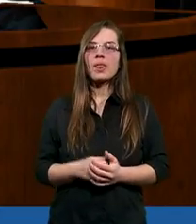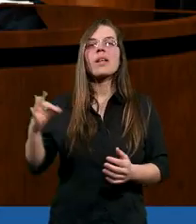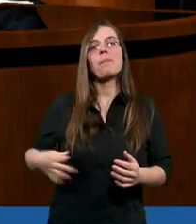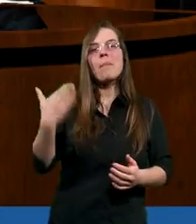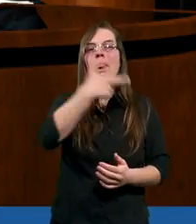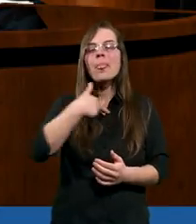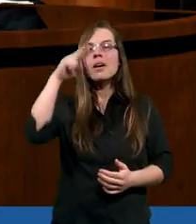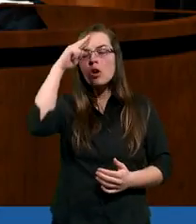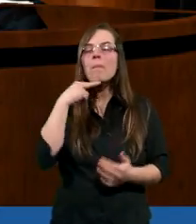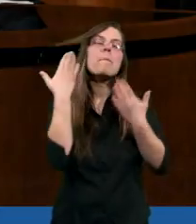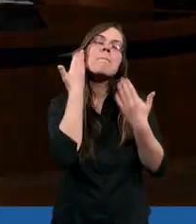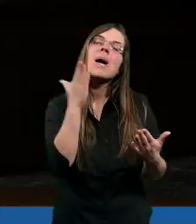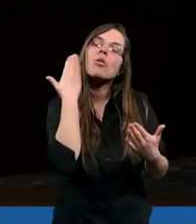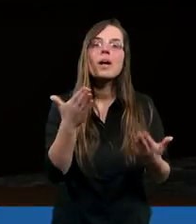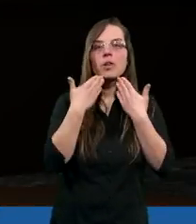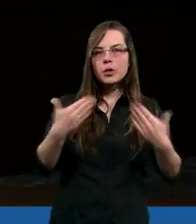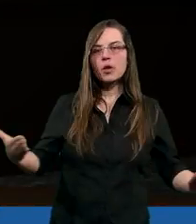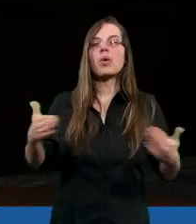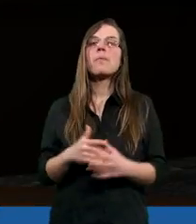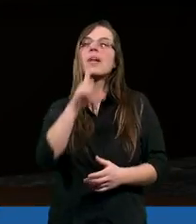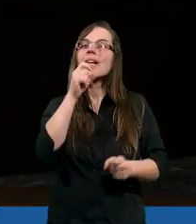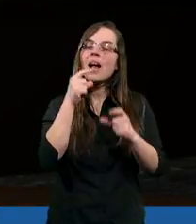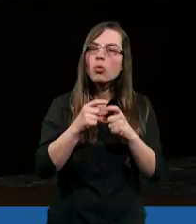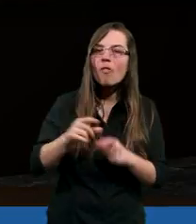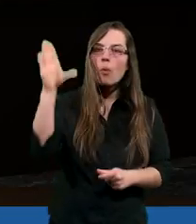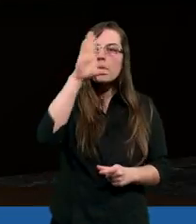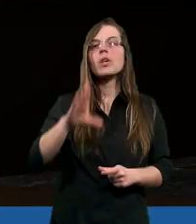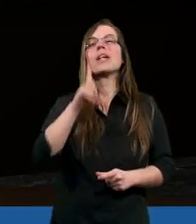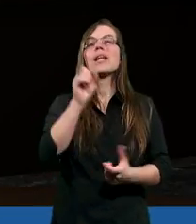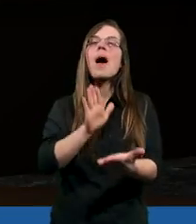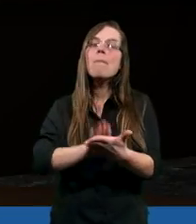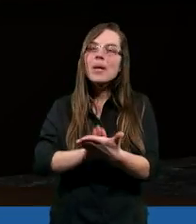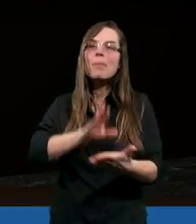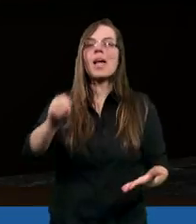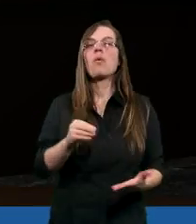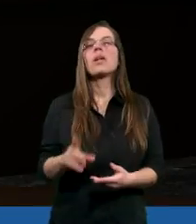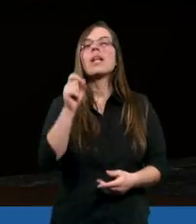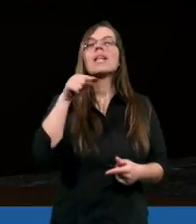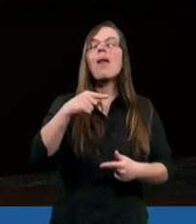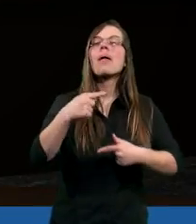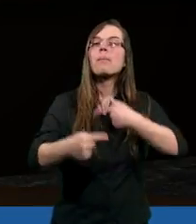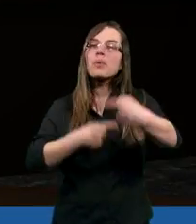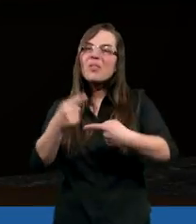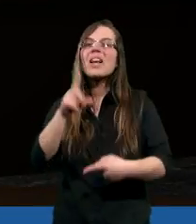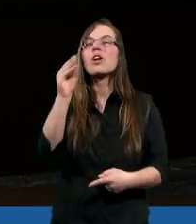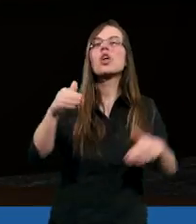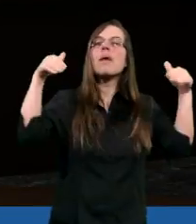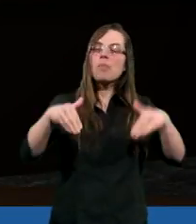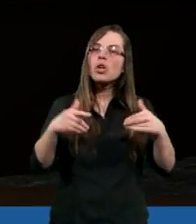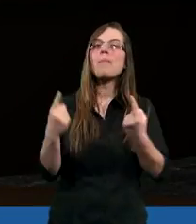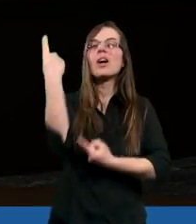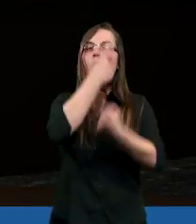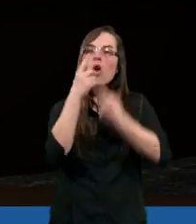Panie nasz i Ojcze, bardzo Ci dziękujemy za Słowo Boże, za Biblię, za ten przywilej, że możemy